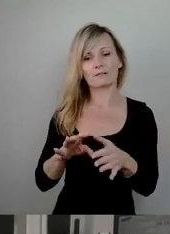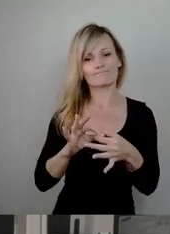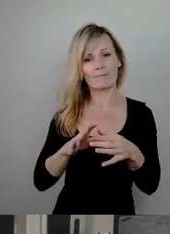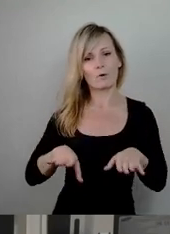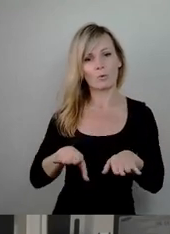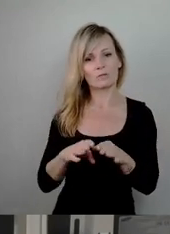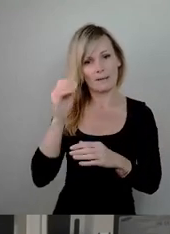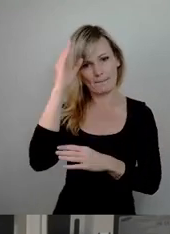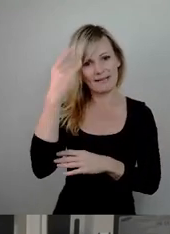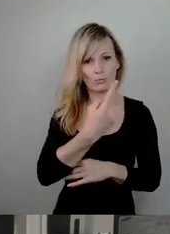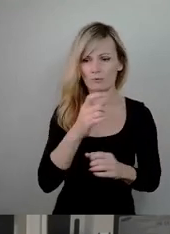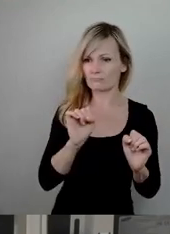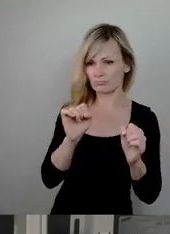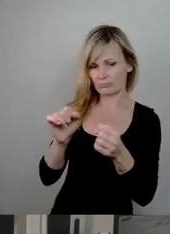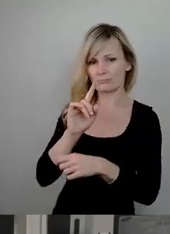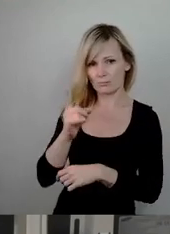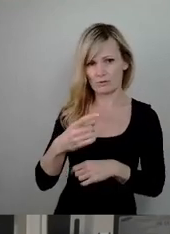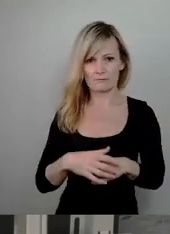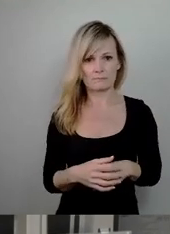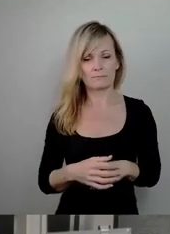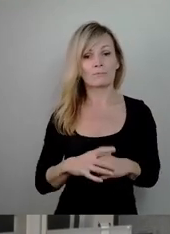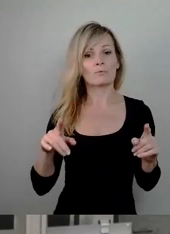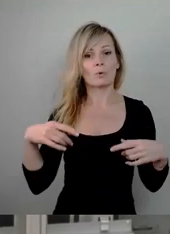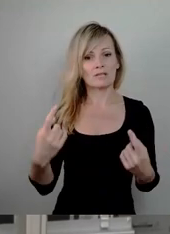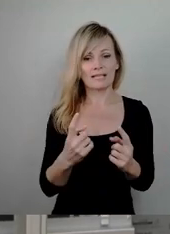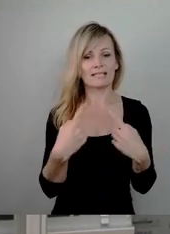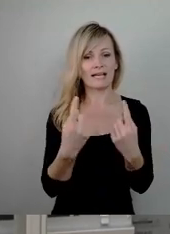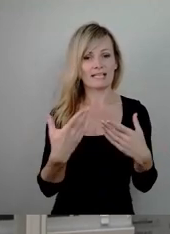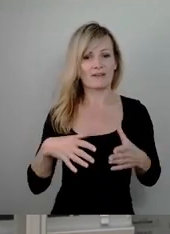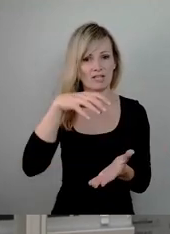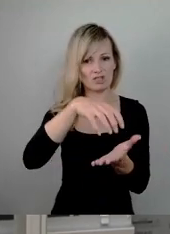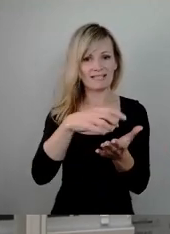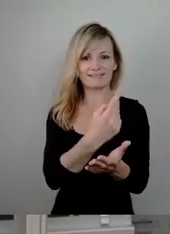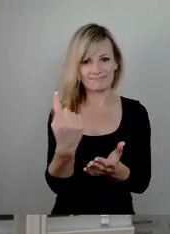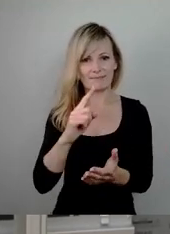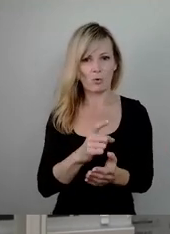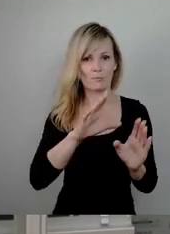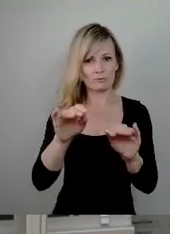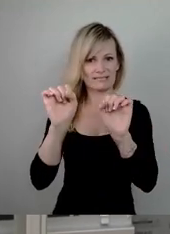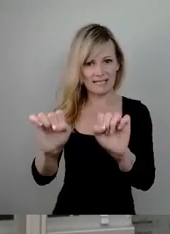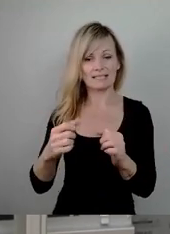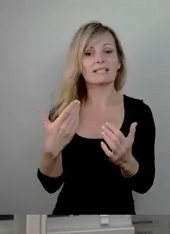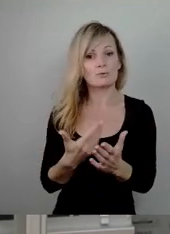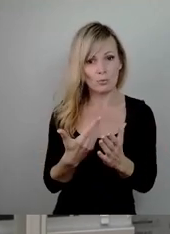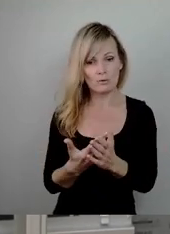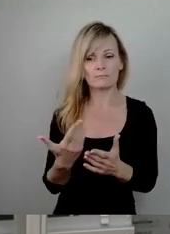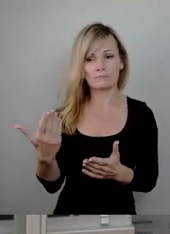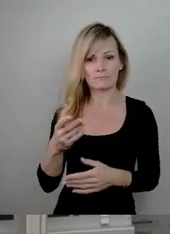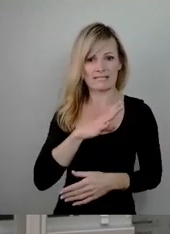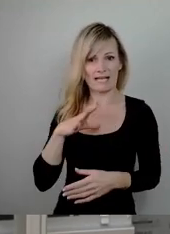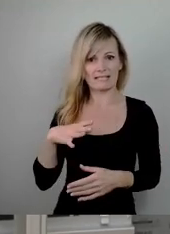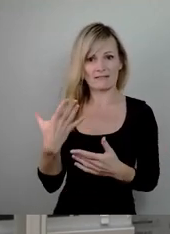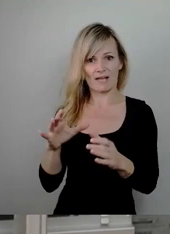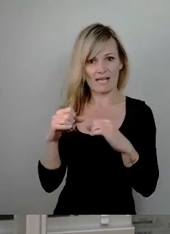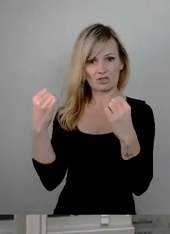den kreisfreien Städten genutzt werden können. Exakt solche Kriterien legt der Freistaat Sachsen bereits an. Die ESF